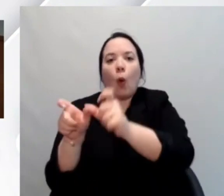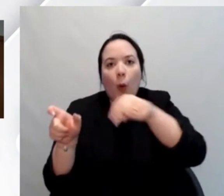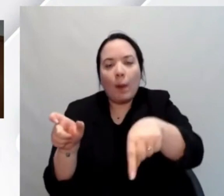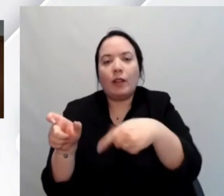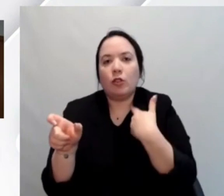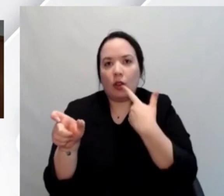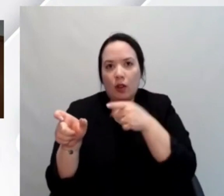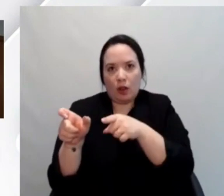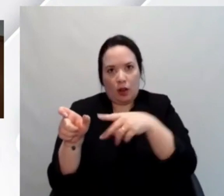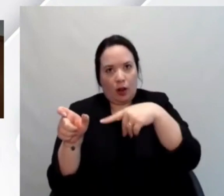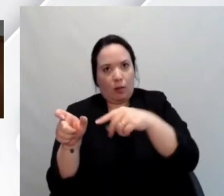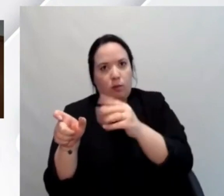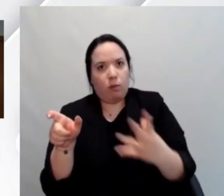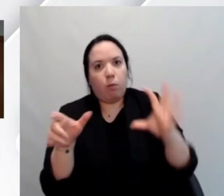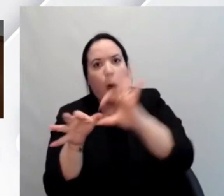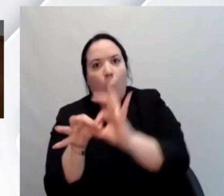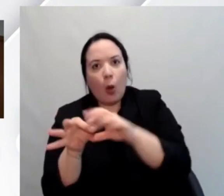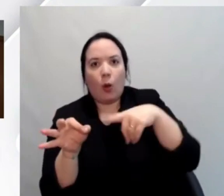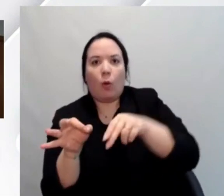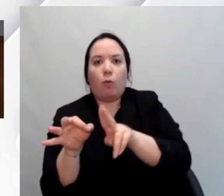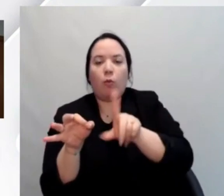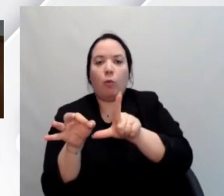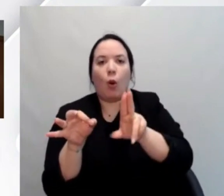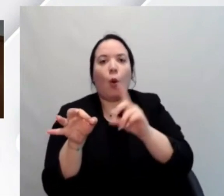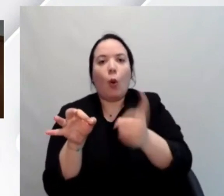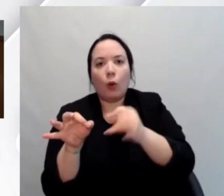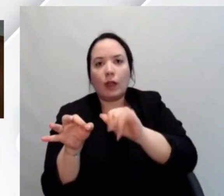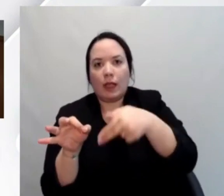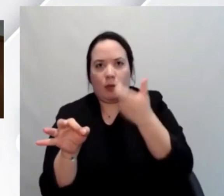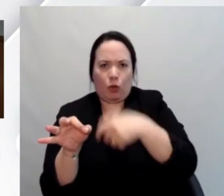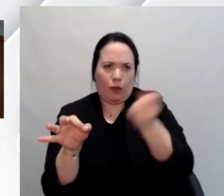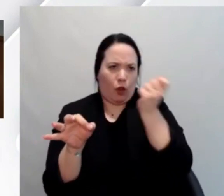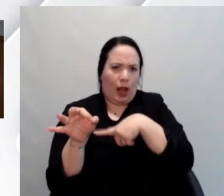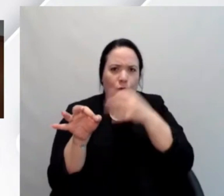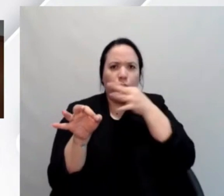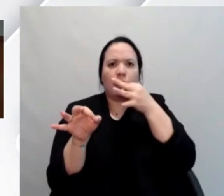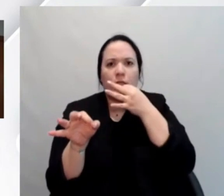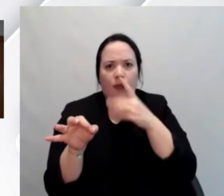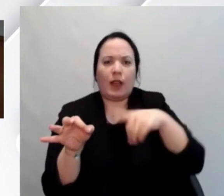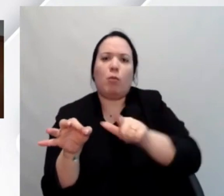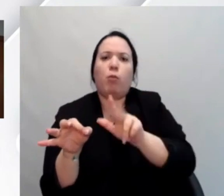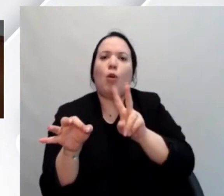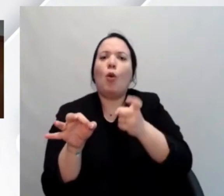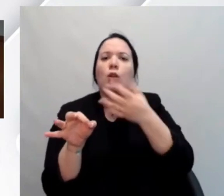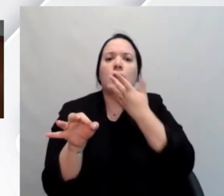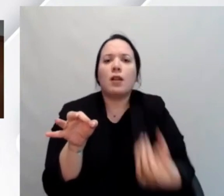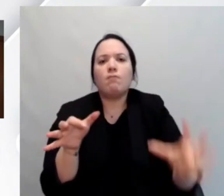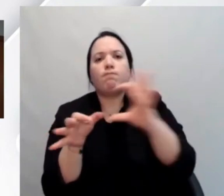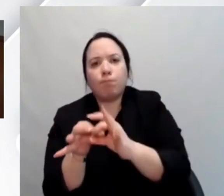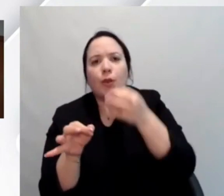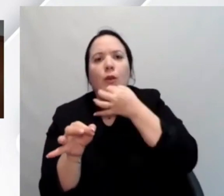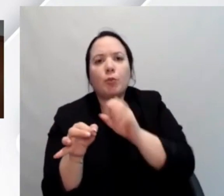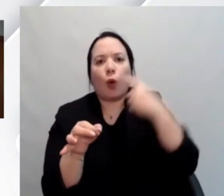di eventuali plug-in, essendo un software open source è possibile estenderne le funzionalità attraverso dei plug-in, è stato